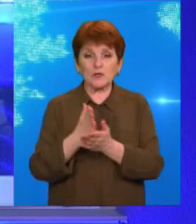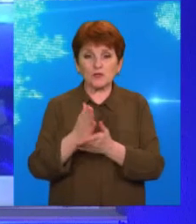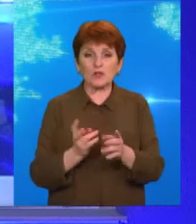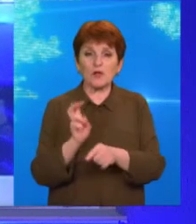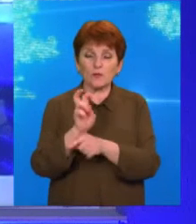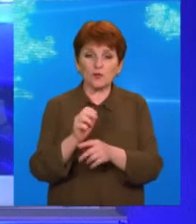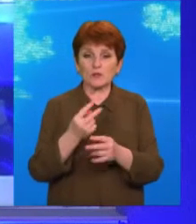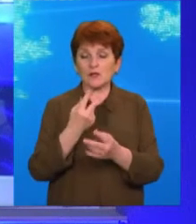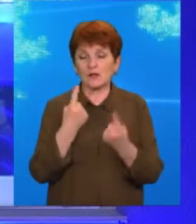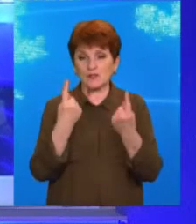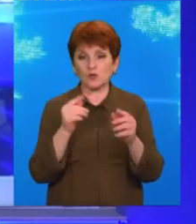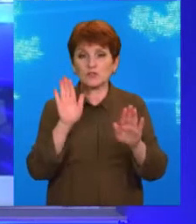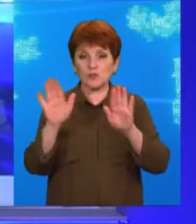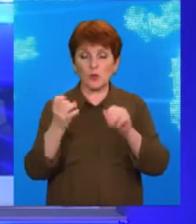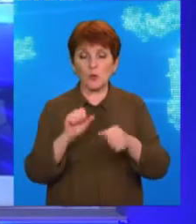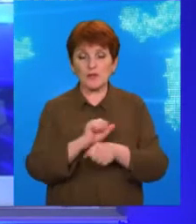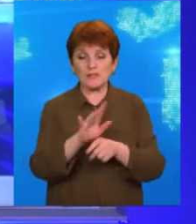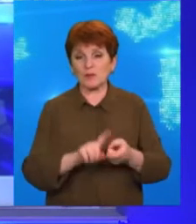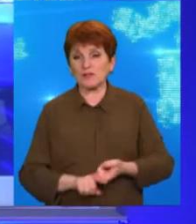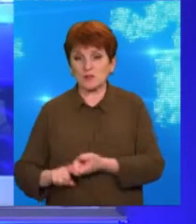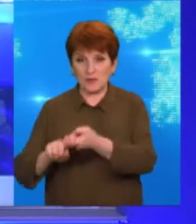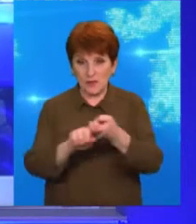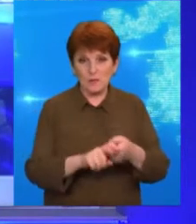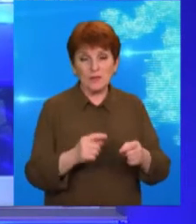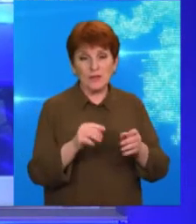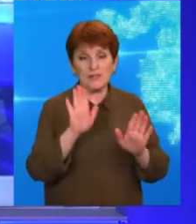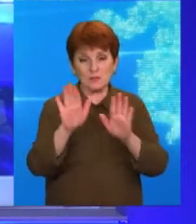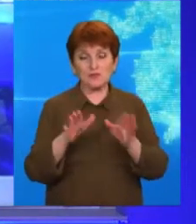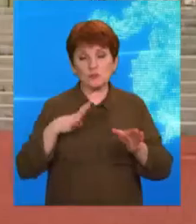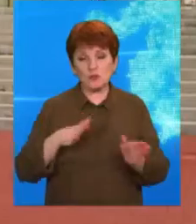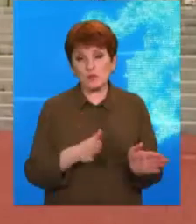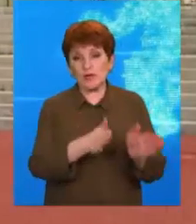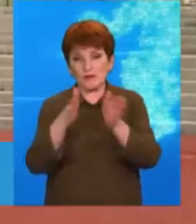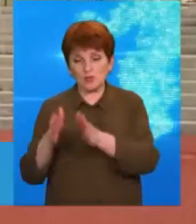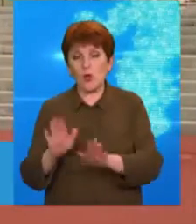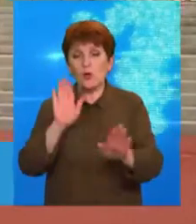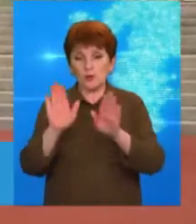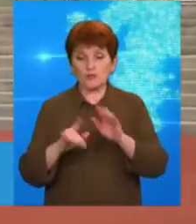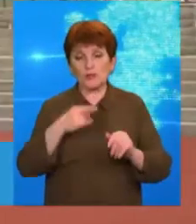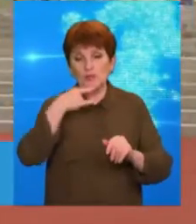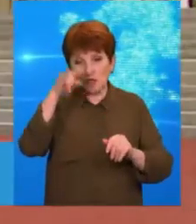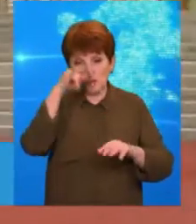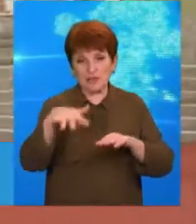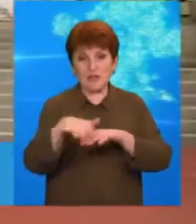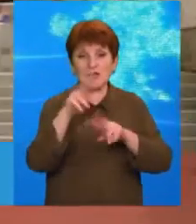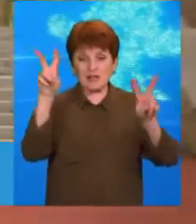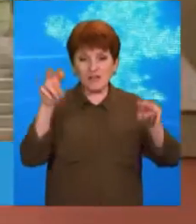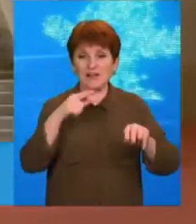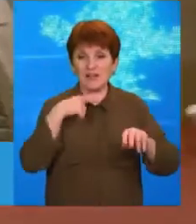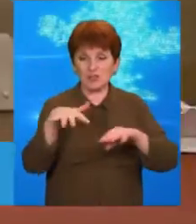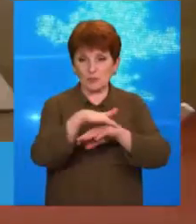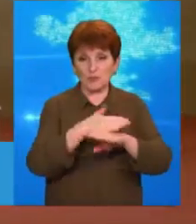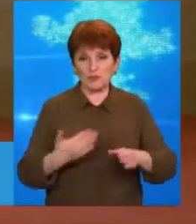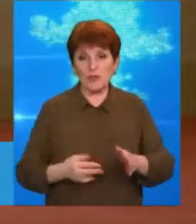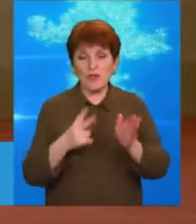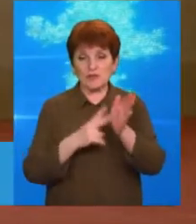грандиозной выставки. Но из-за пандемии коронавируса экспозицию пришлось отложить. Выставку на Челябинской Красной площади планировали приурочить